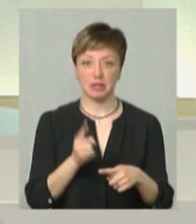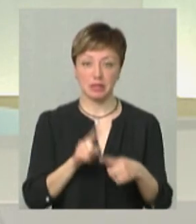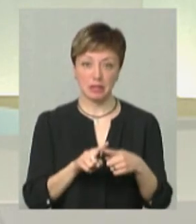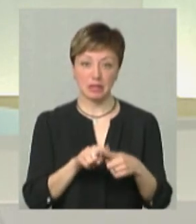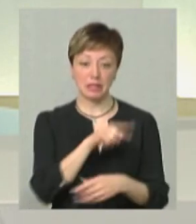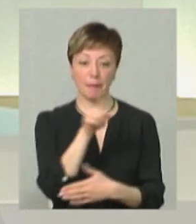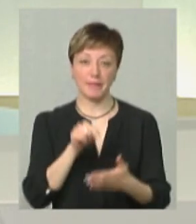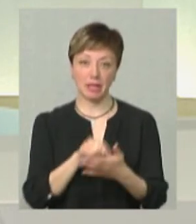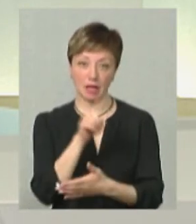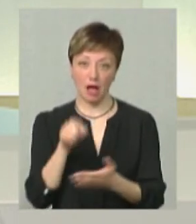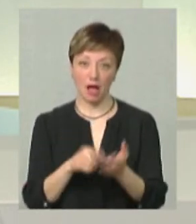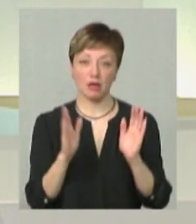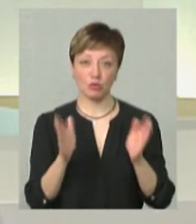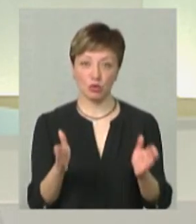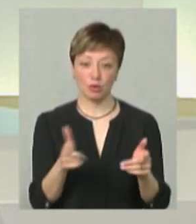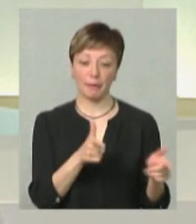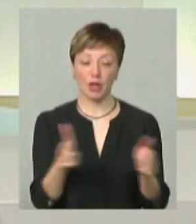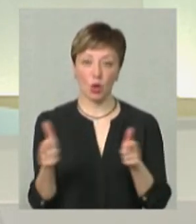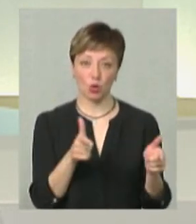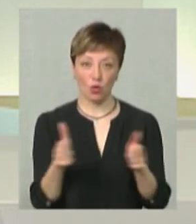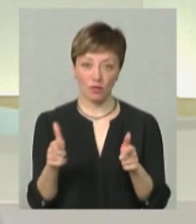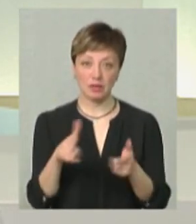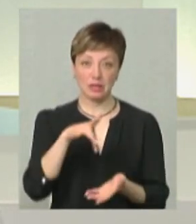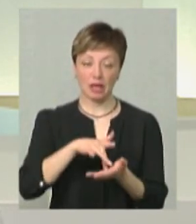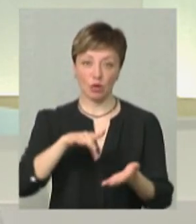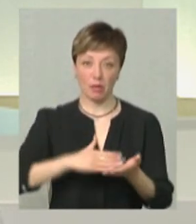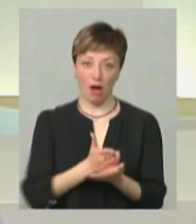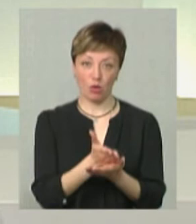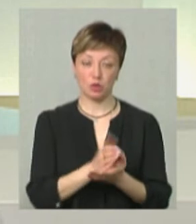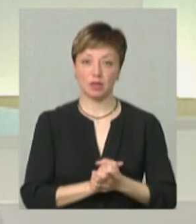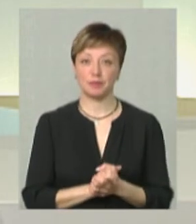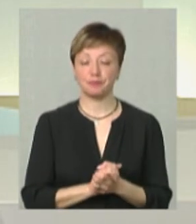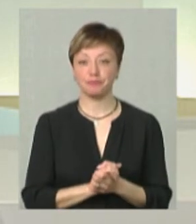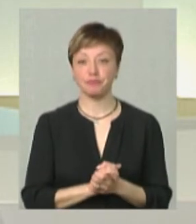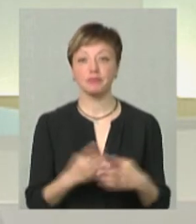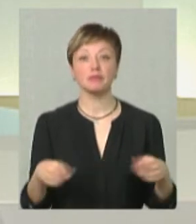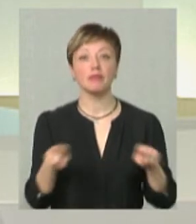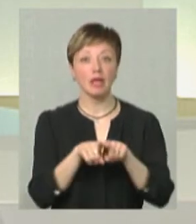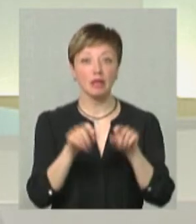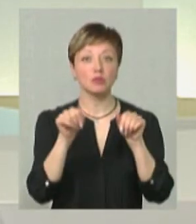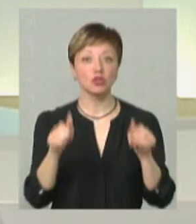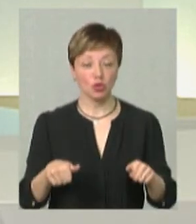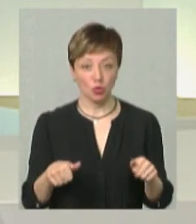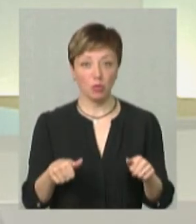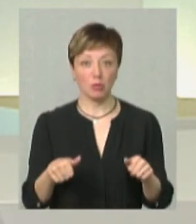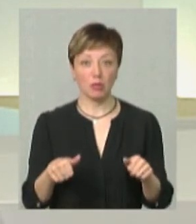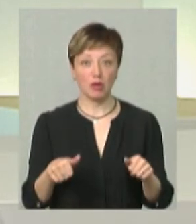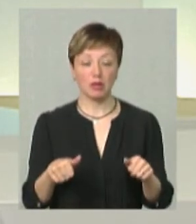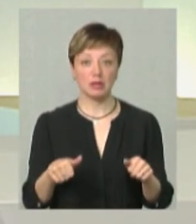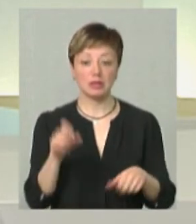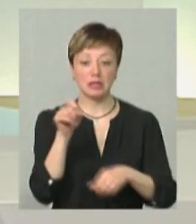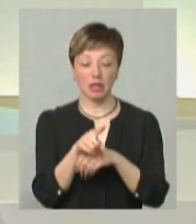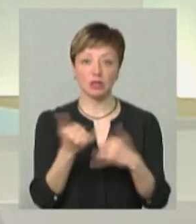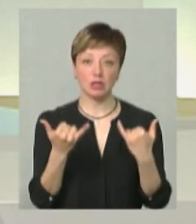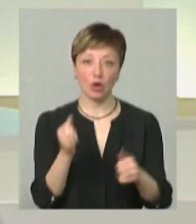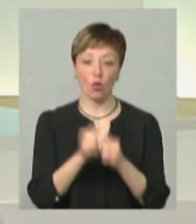запитання, які будуть підготовлені відповідно центром якості. Таким чином, задача